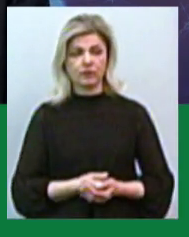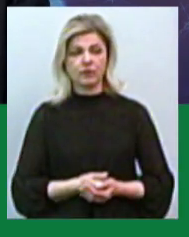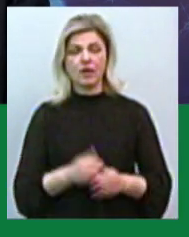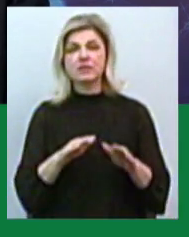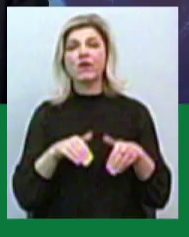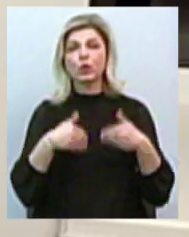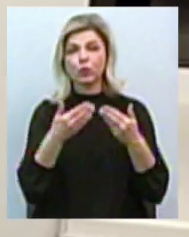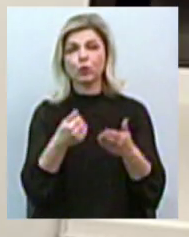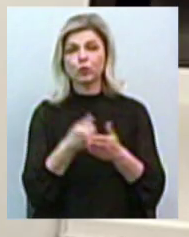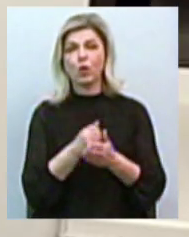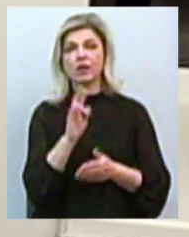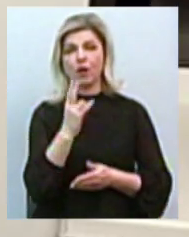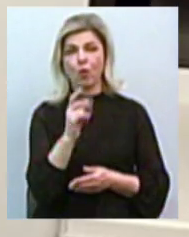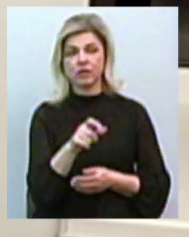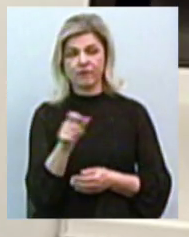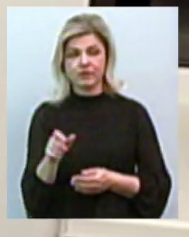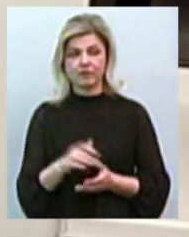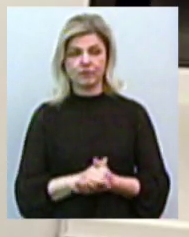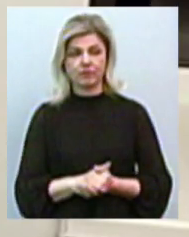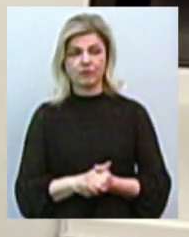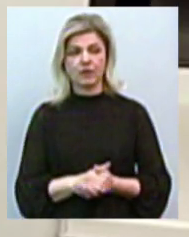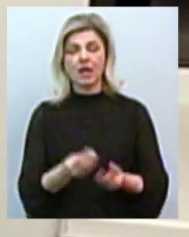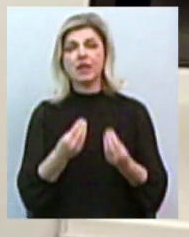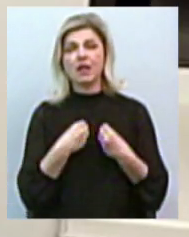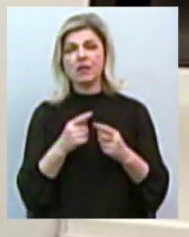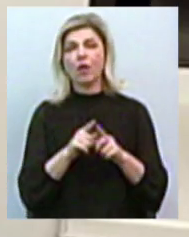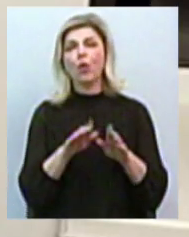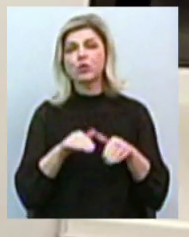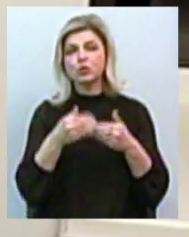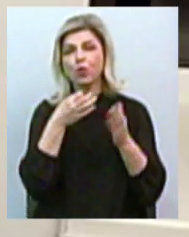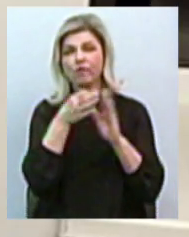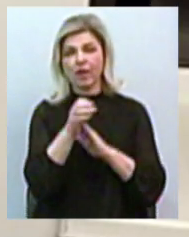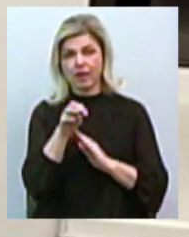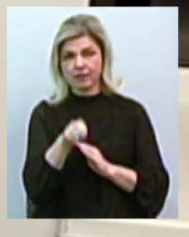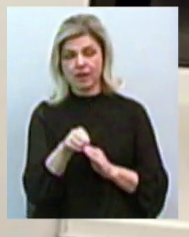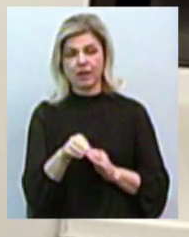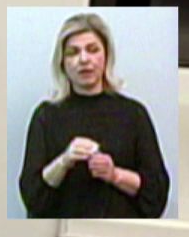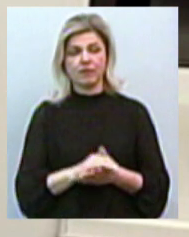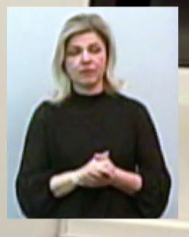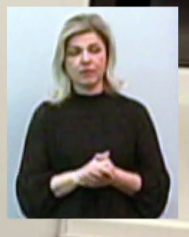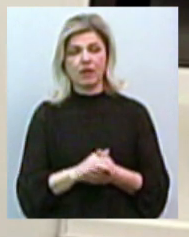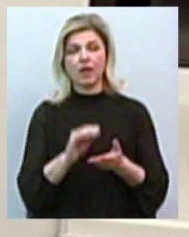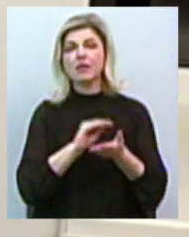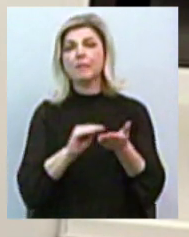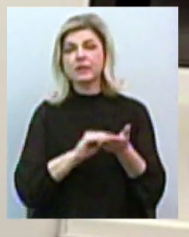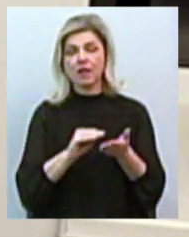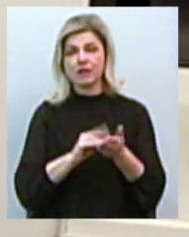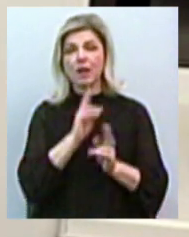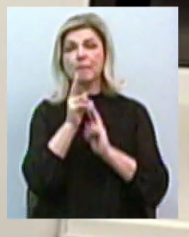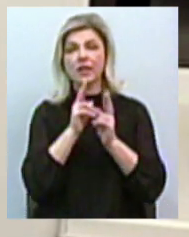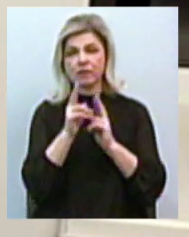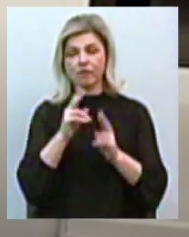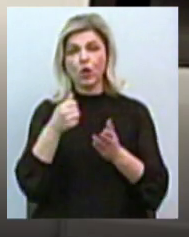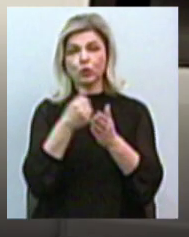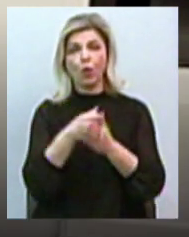миколаївців, мені, будь-яка, дали один такий парад, зареєструвати петицію до президента, зібрати 25